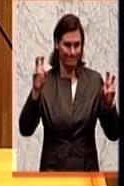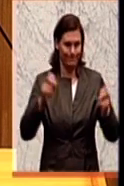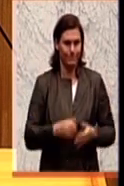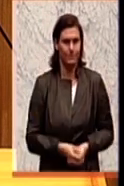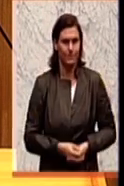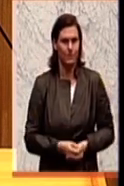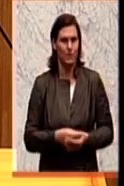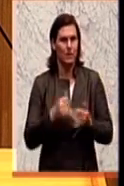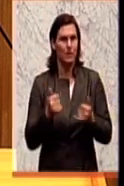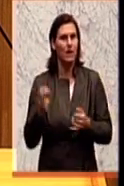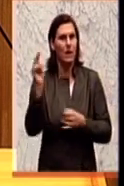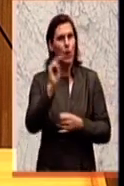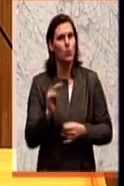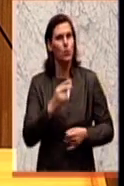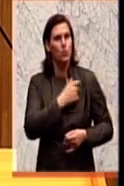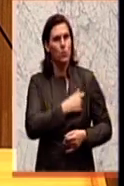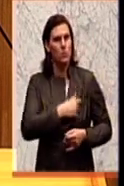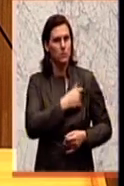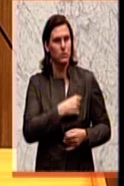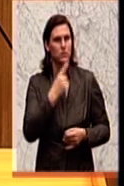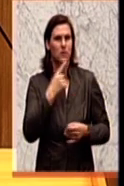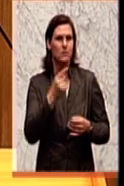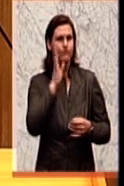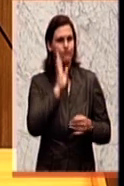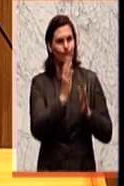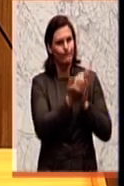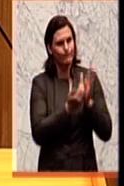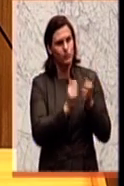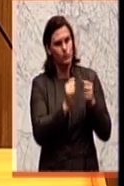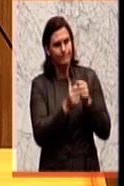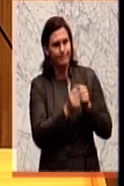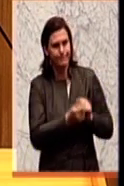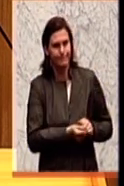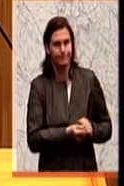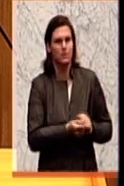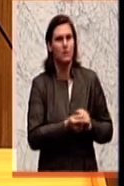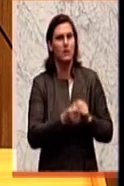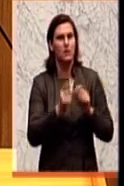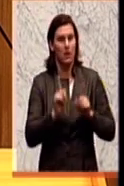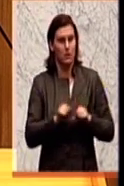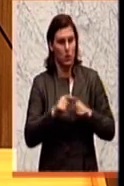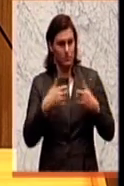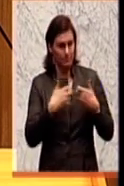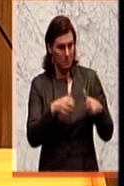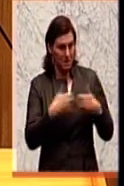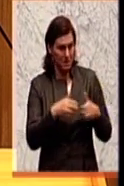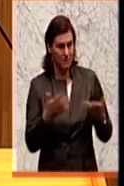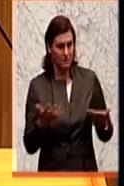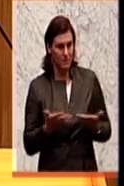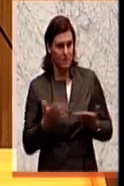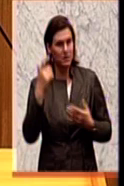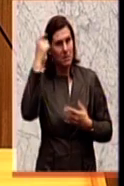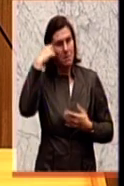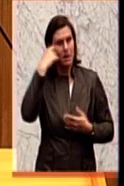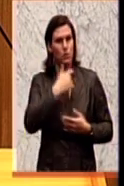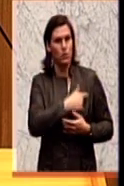Europäischen Kommission betreffend eine Abänderung der EU-Richtlinie betrifft, so kann ich Ihnen berichten, dass nach Meinung der Kommission die